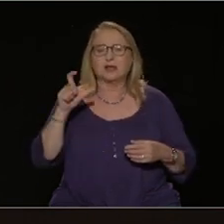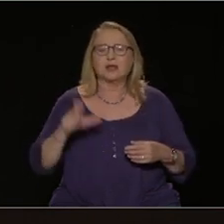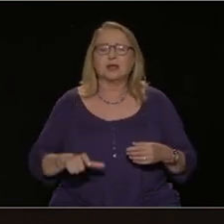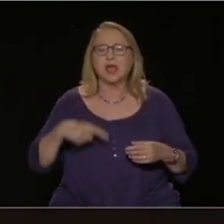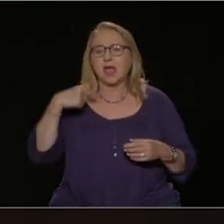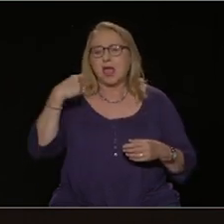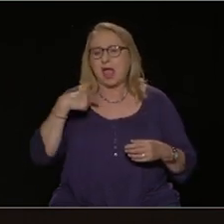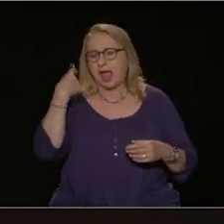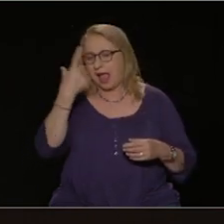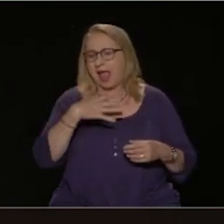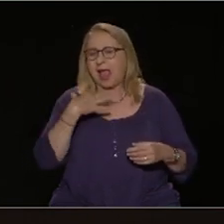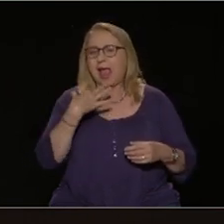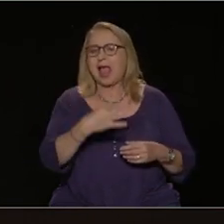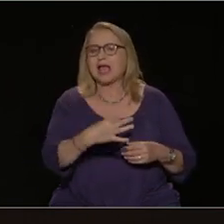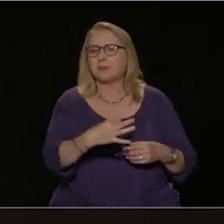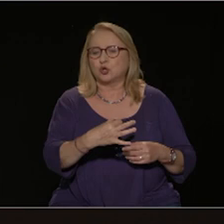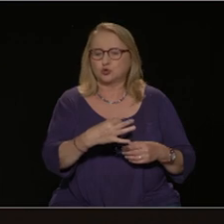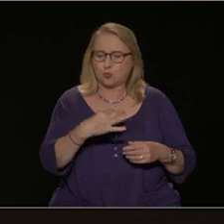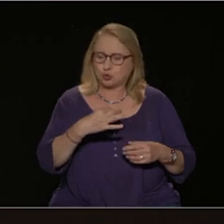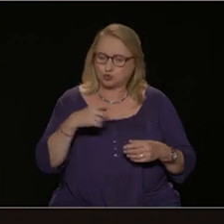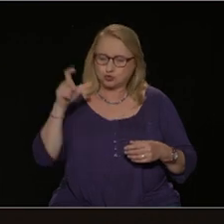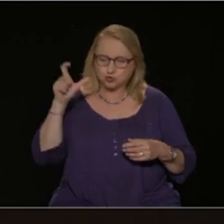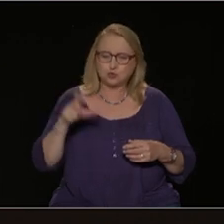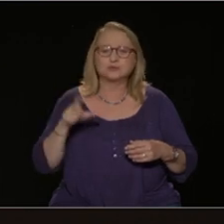Υπότιτλοι AUTHORWAVE